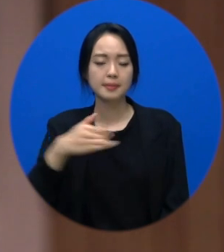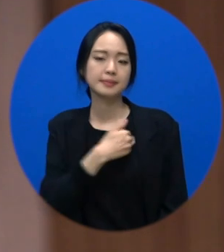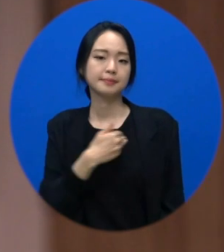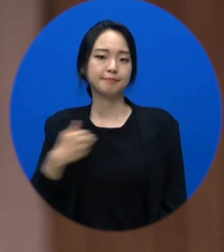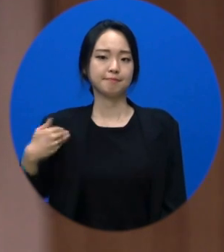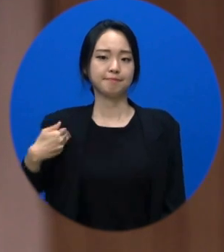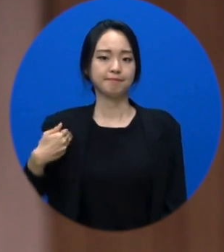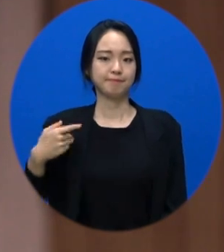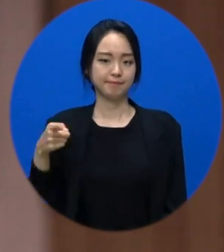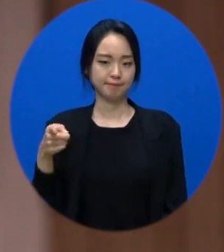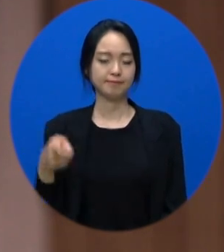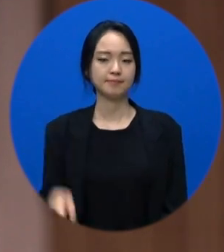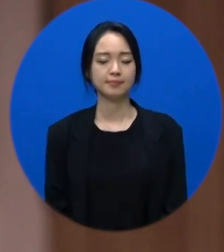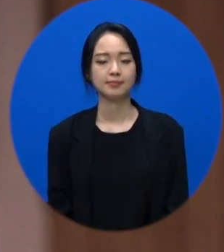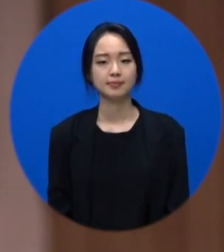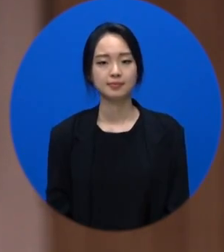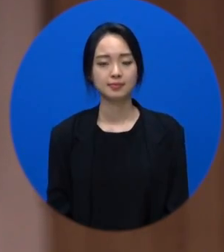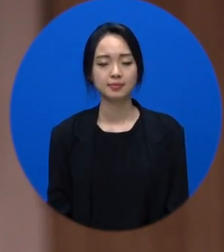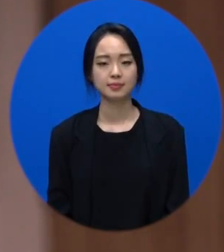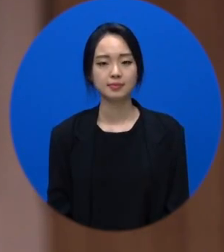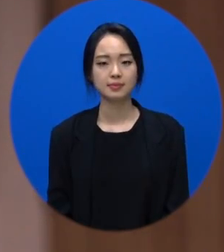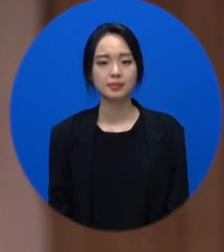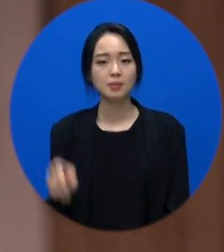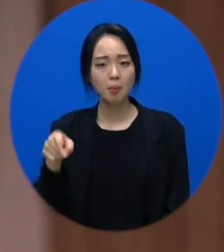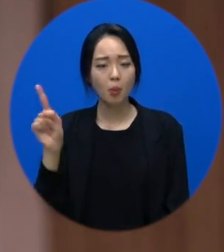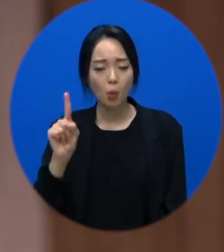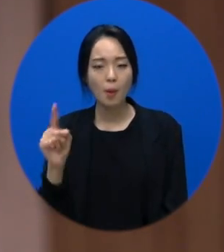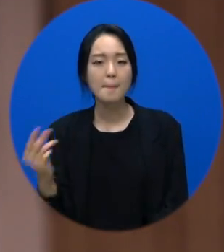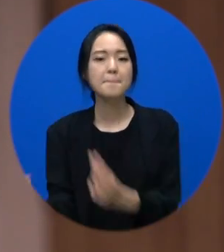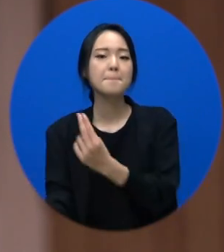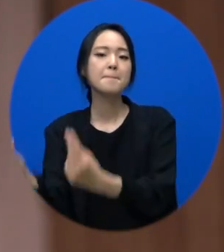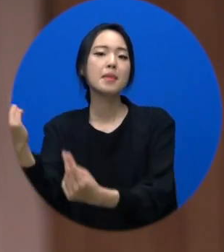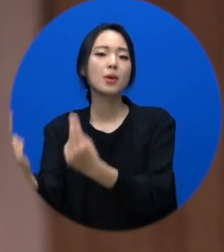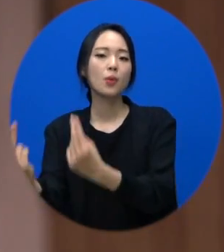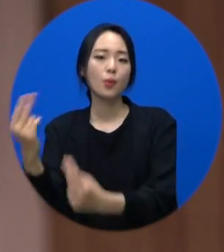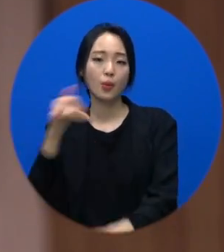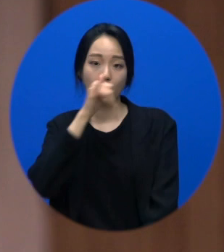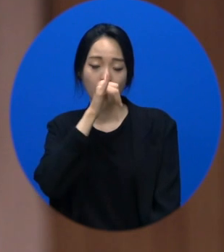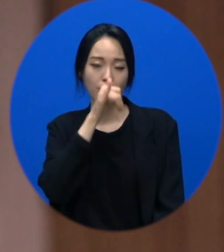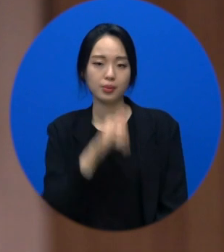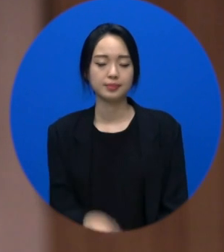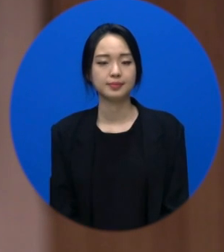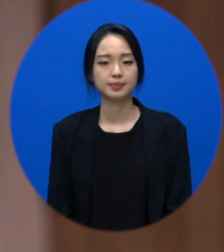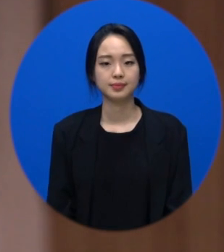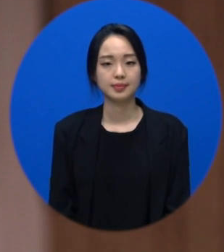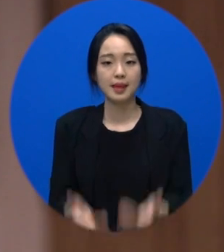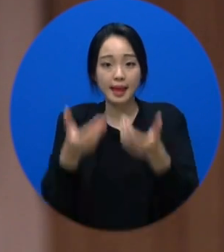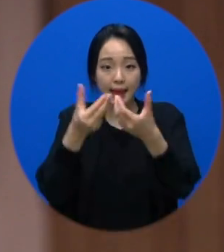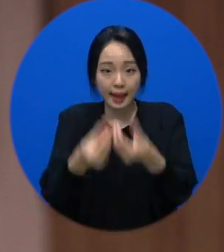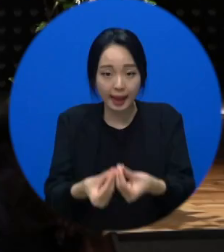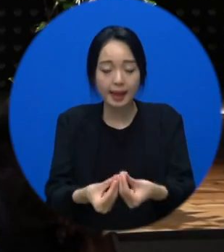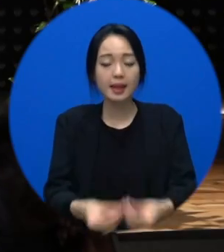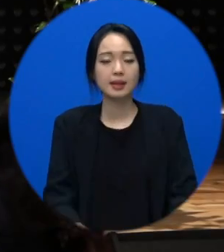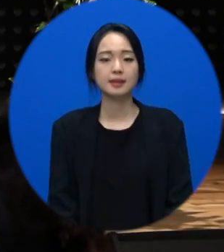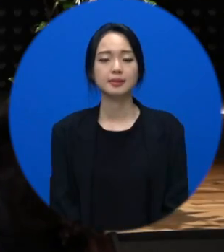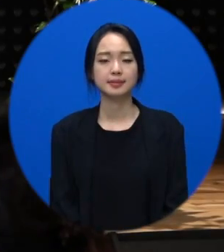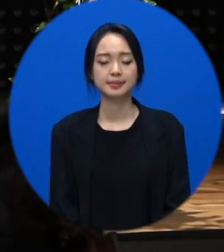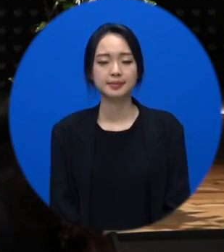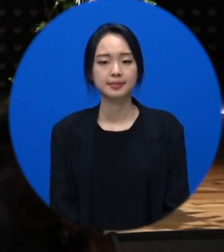거예요. 내가 이놈하고 비해서 내가 뭔가 나을 때 자신감은 높아져요. 예를 한번 들어볼게요.